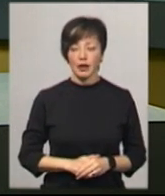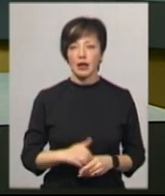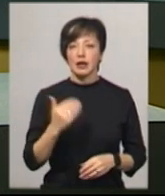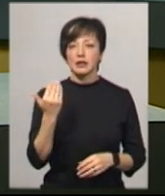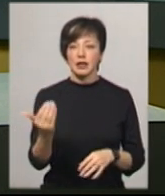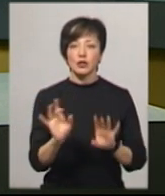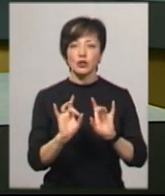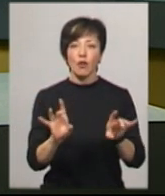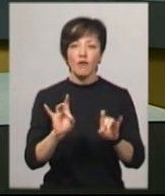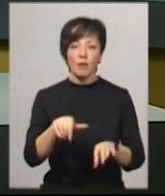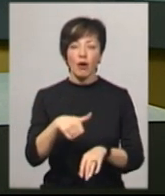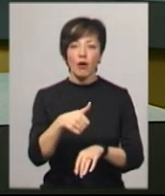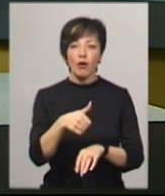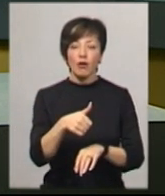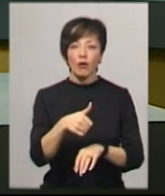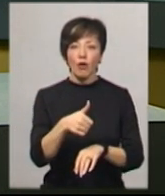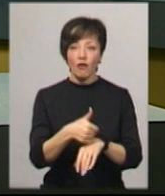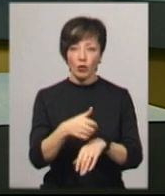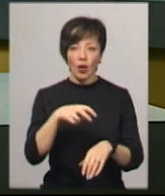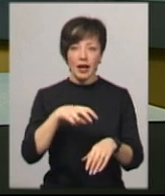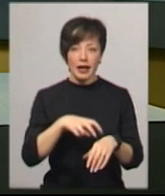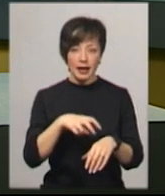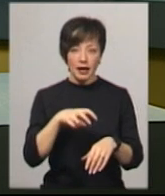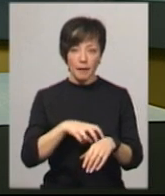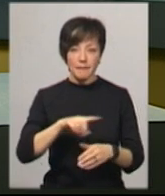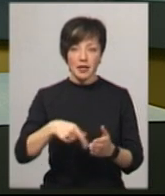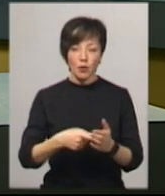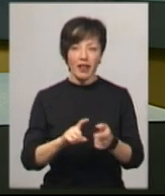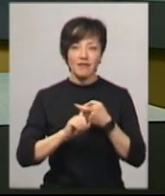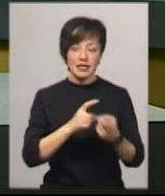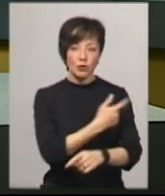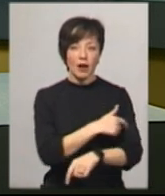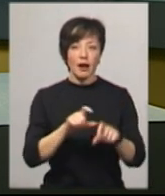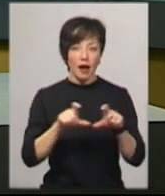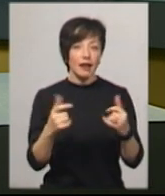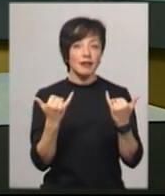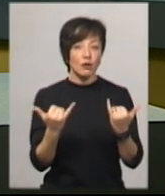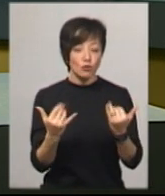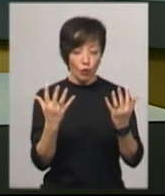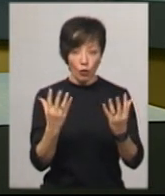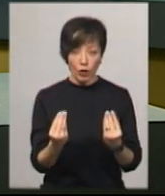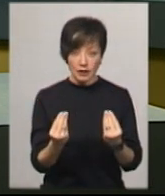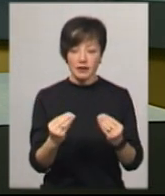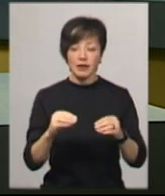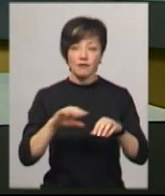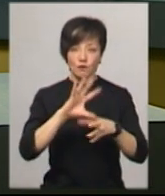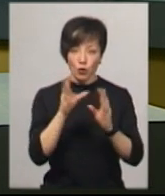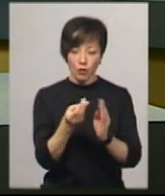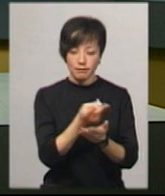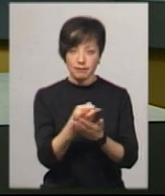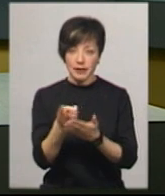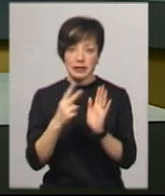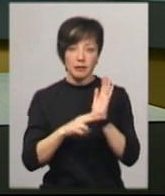За словами головної лікарки Хмельницької міської інфекційної лікарні, на сьогодні в медзакладі всього є 72